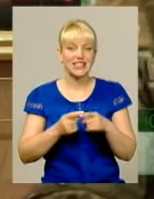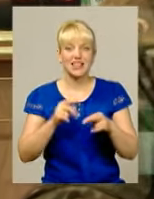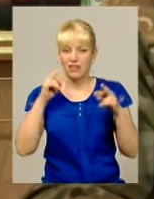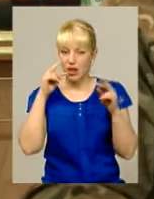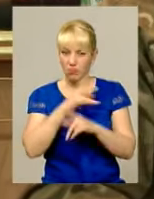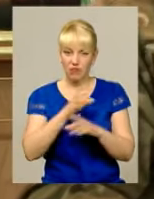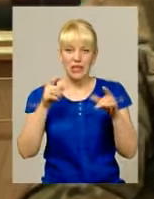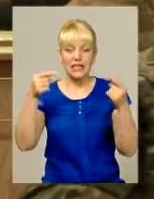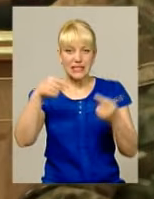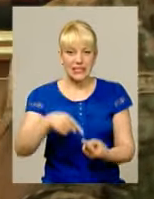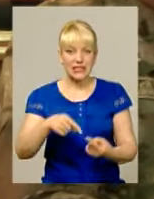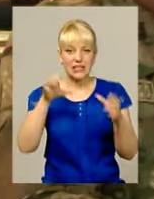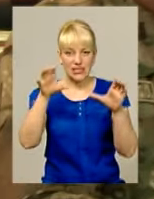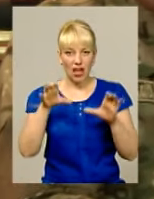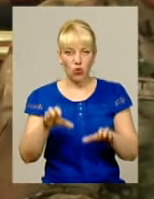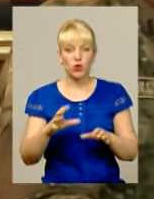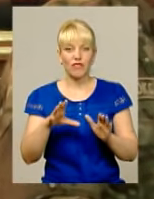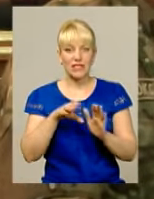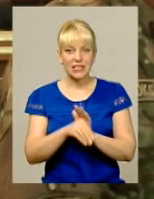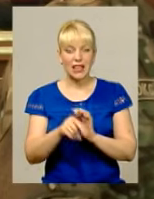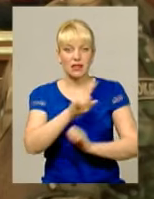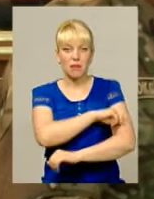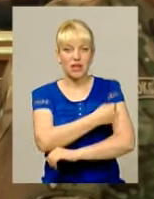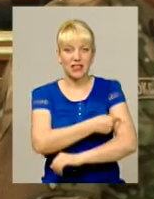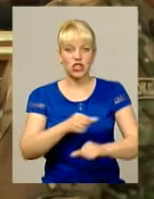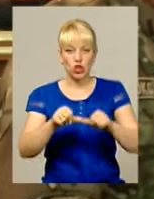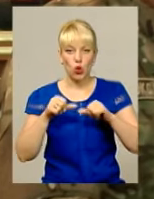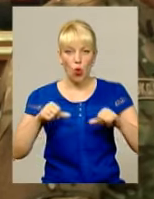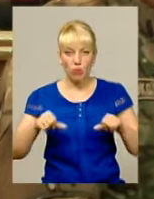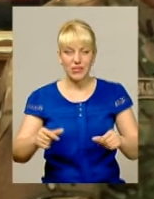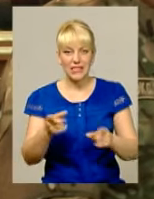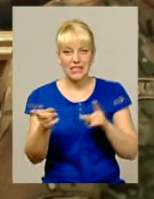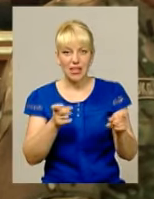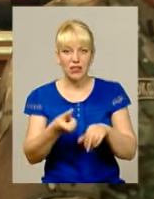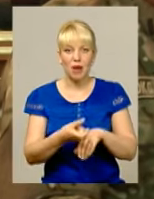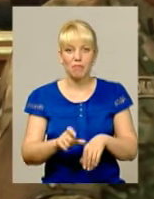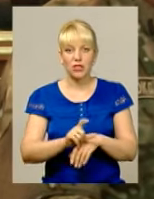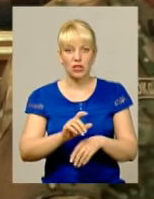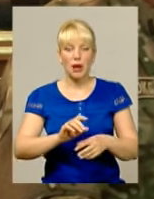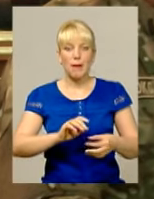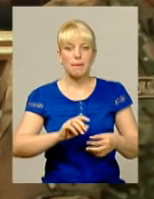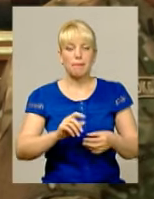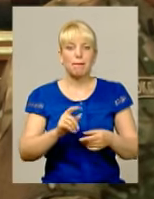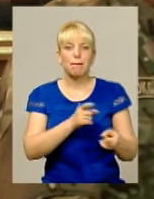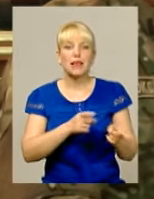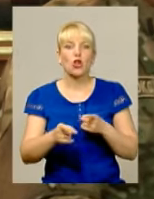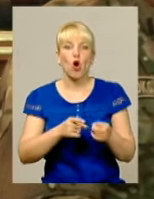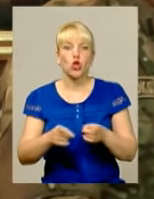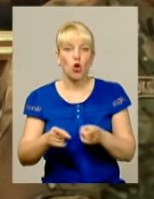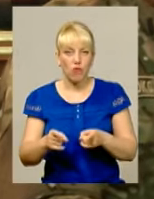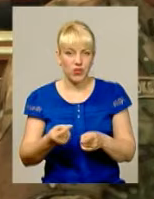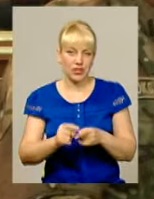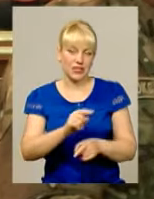Згідно з закону, у склад медичних комісій залучаються найбільш підготовлені лікарі які повинні